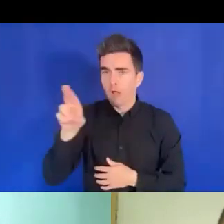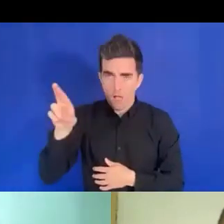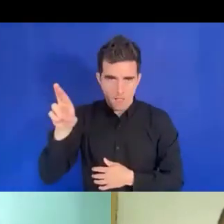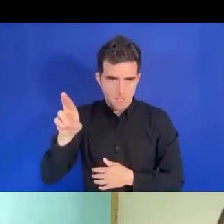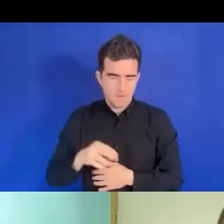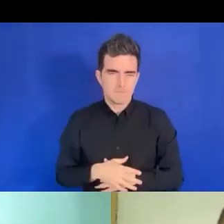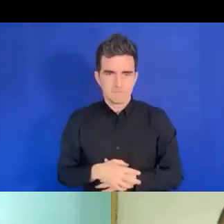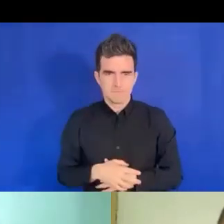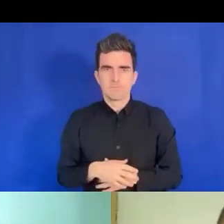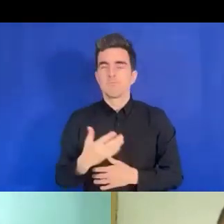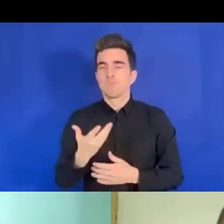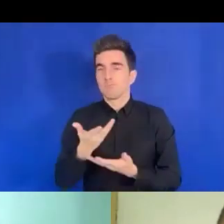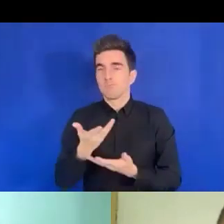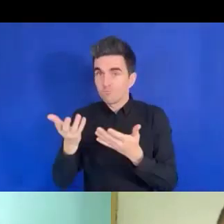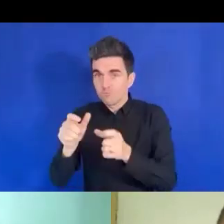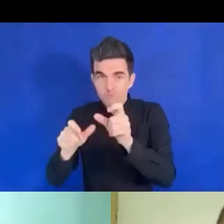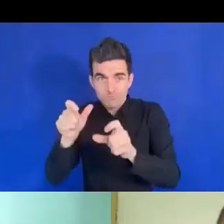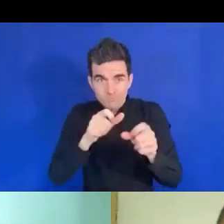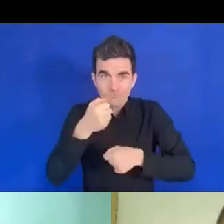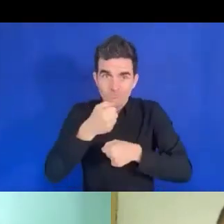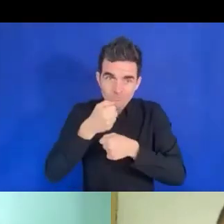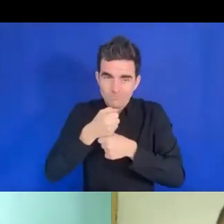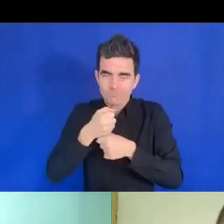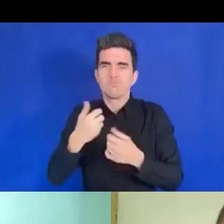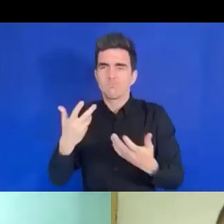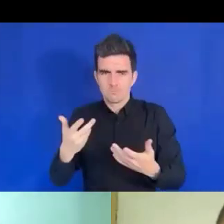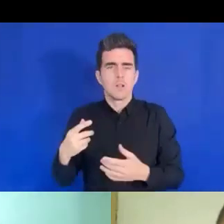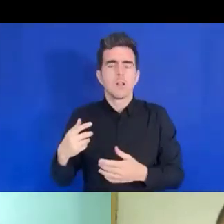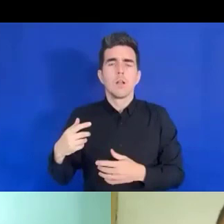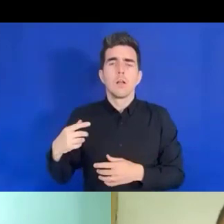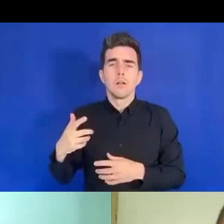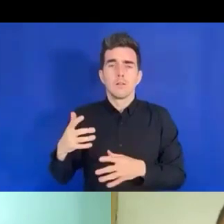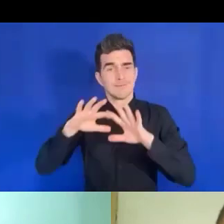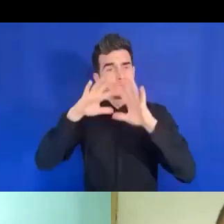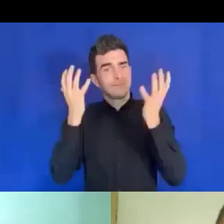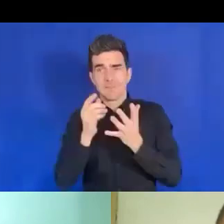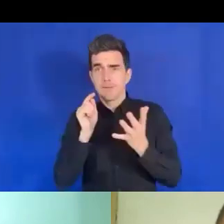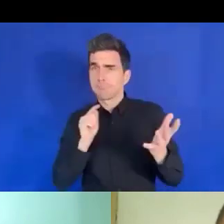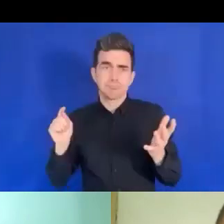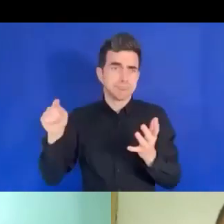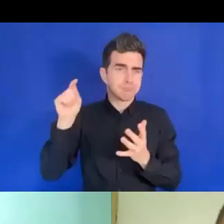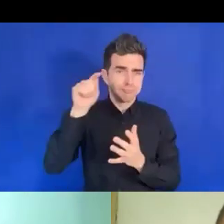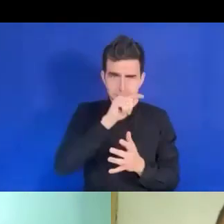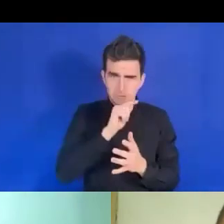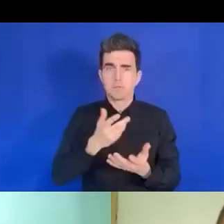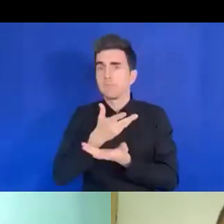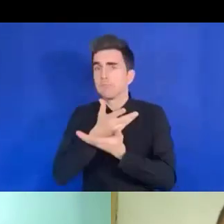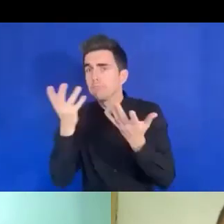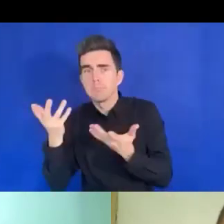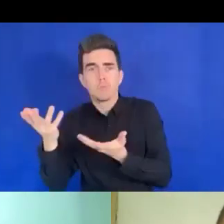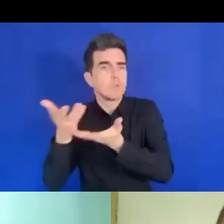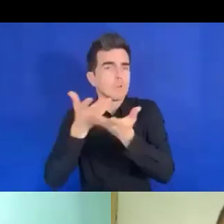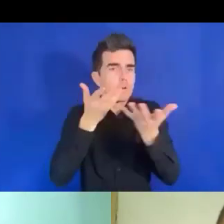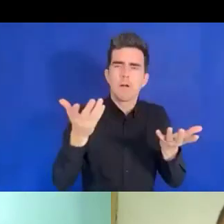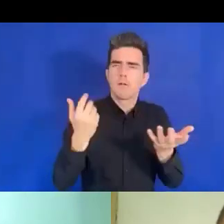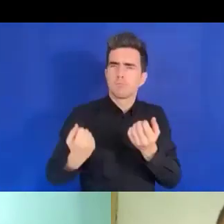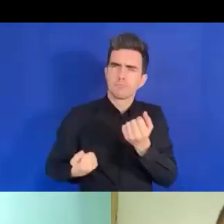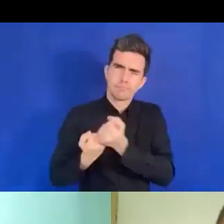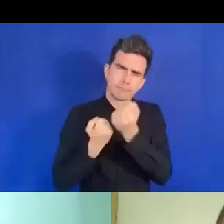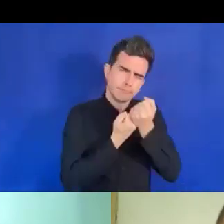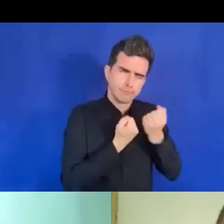qui nous soutiennent de manière efficace pour que l'on puisse